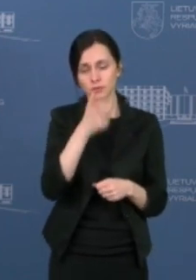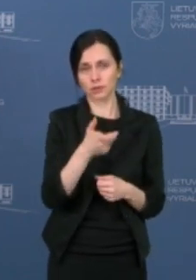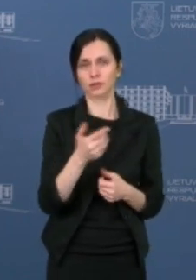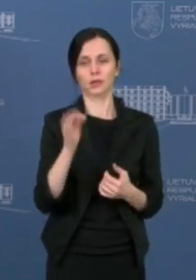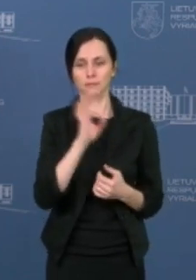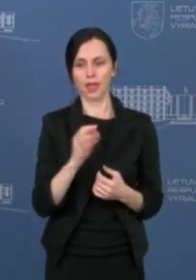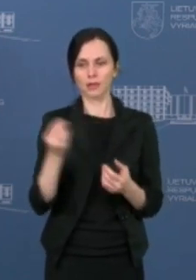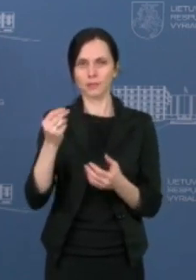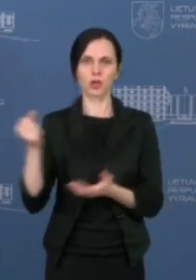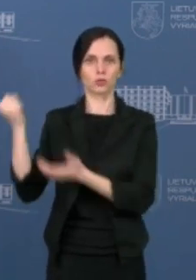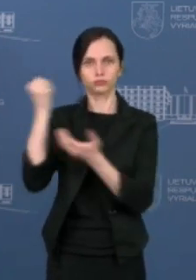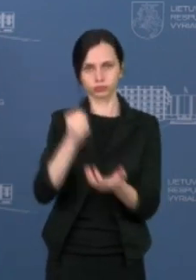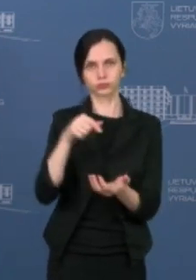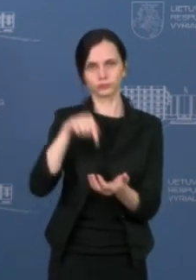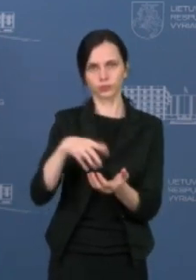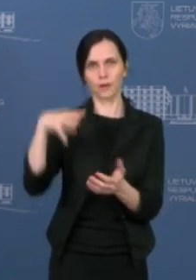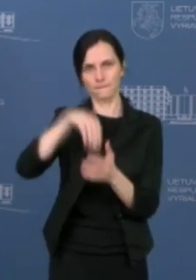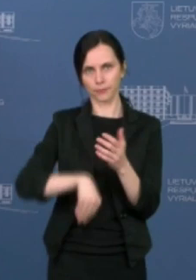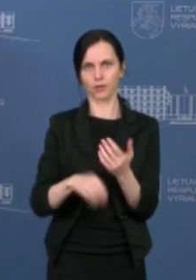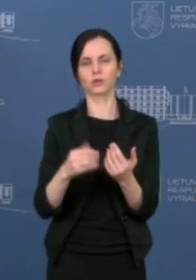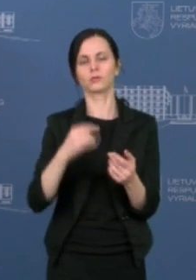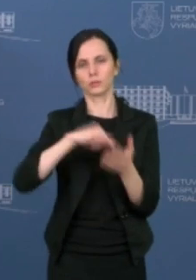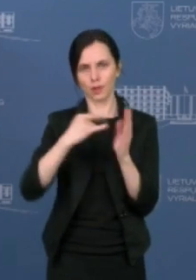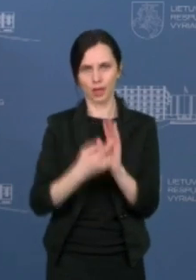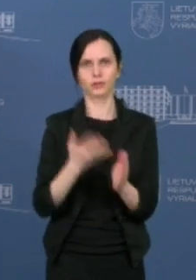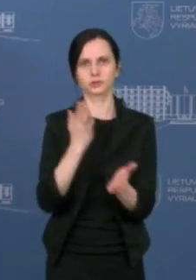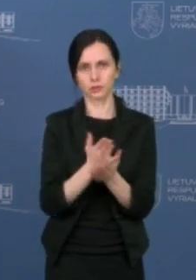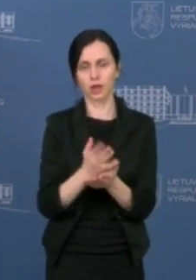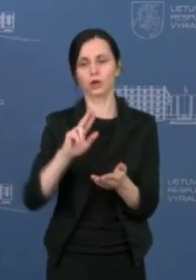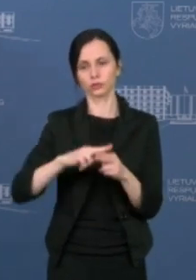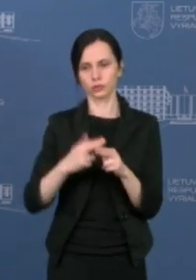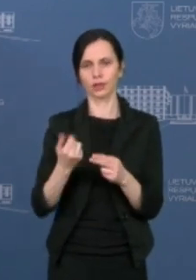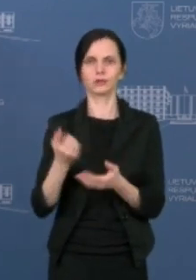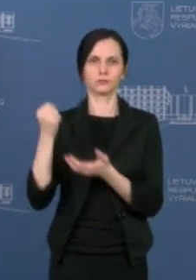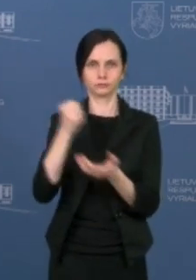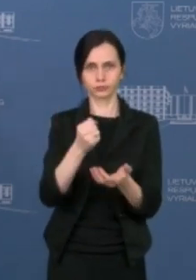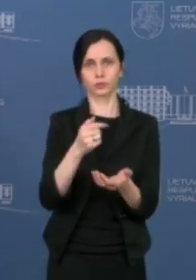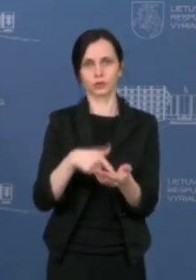kovai su pandemija, šitos vyriausybės yra tikrai numatytas, ir veikiame to finansavimo ribose.